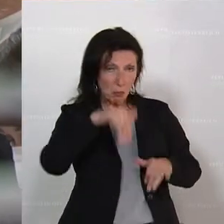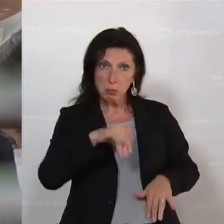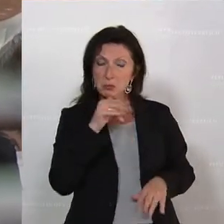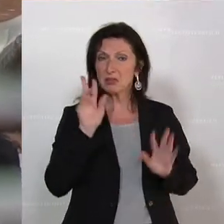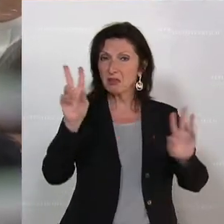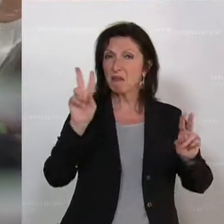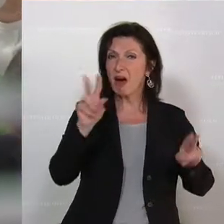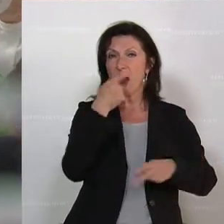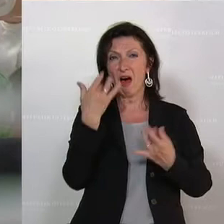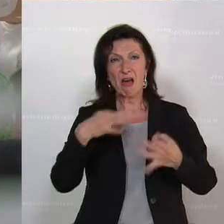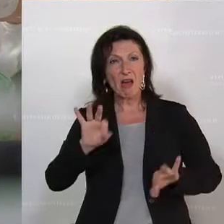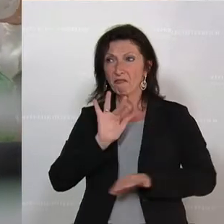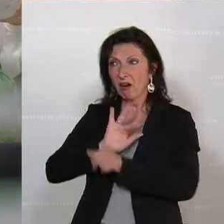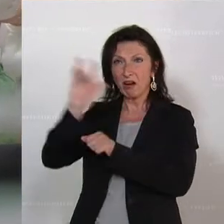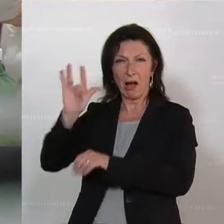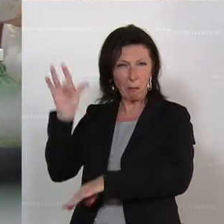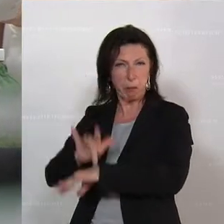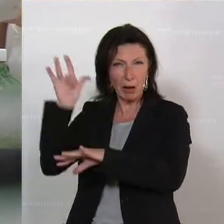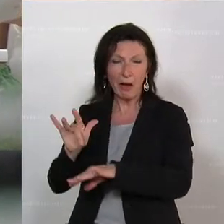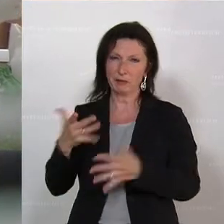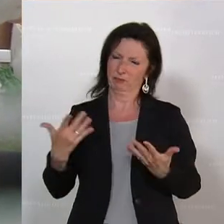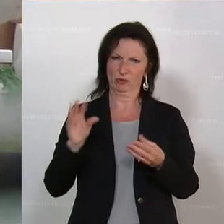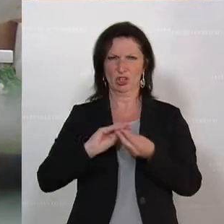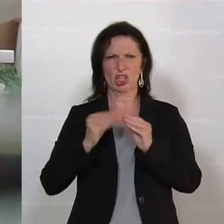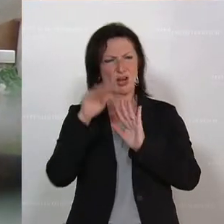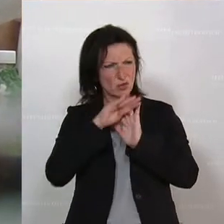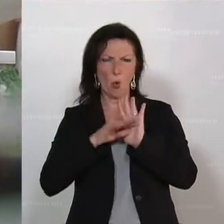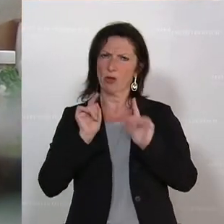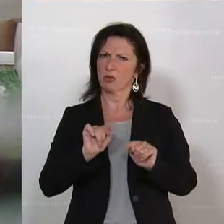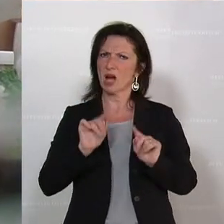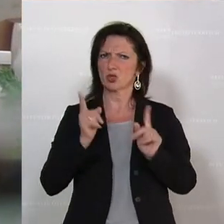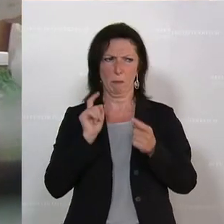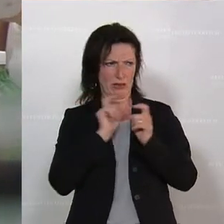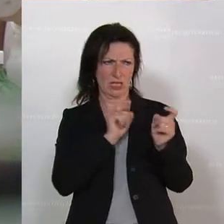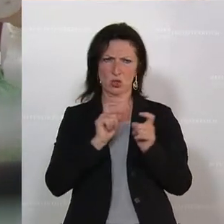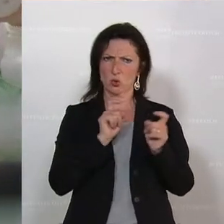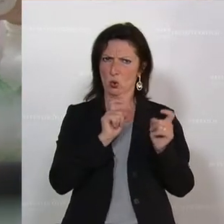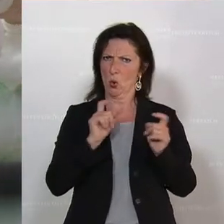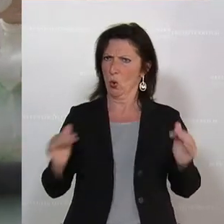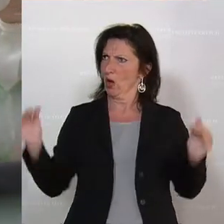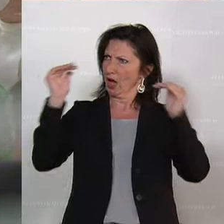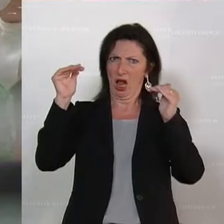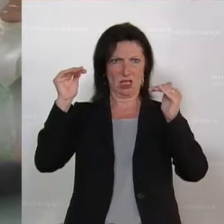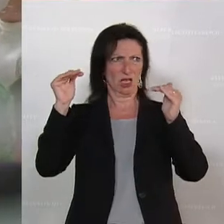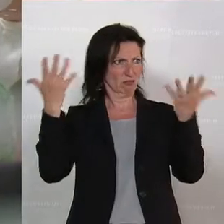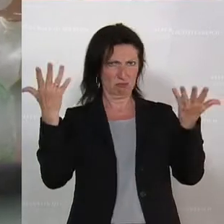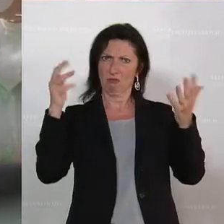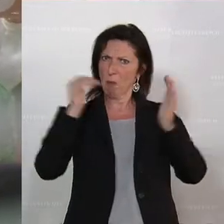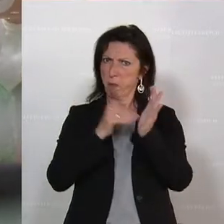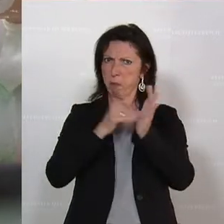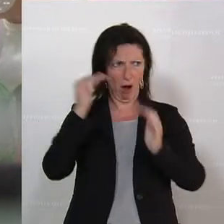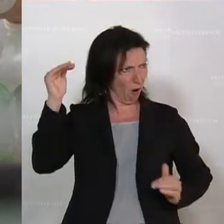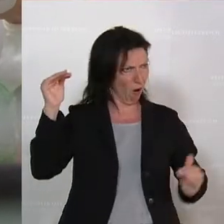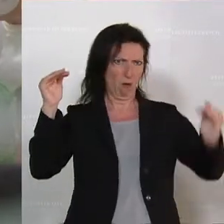unterstellen. Er darf beleidigen. Also das würde man schon wünschen, eine Geschäftsordnungsdebatte, wo man diesen Gleichstand ein bisschen zumindest herstellen kann.